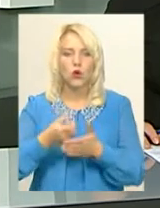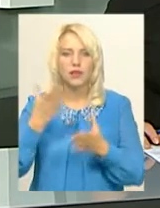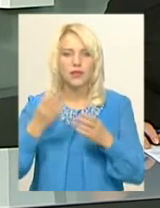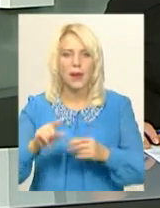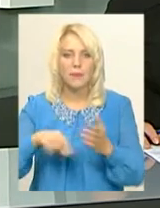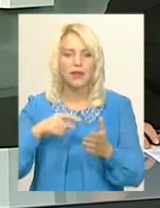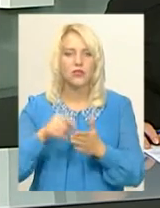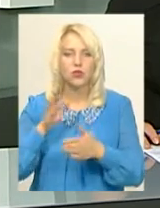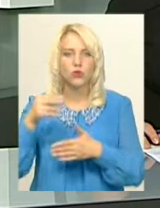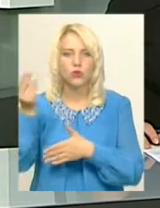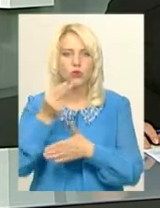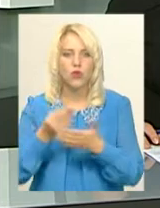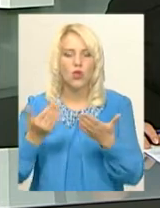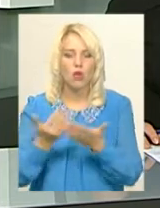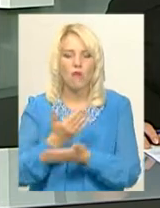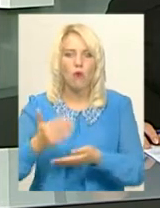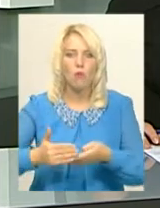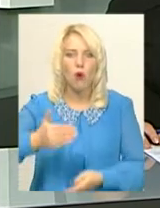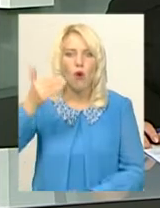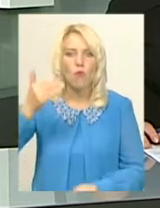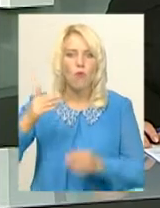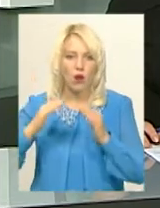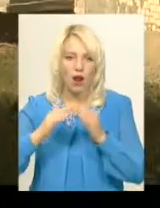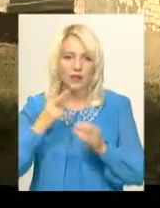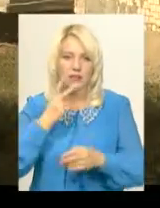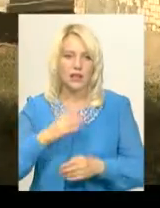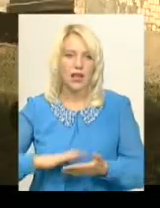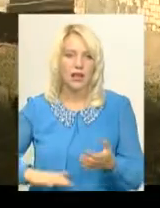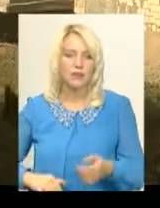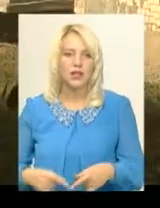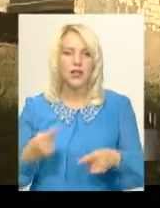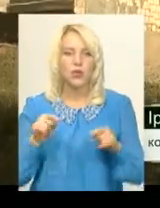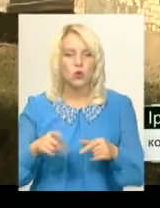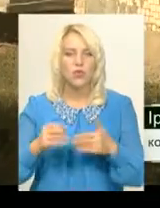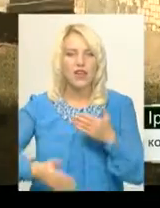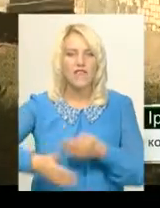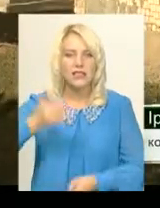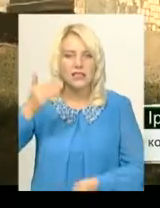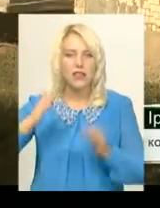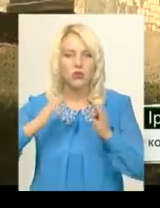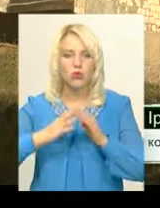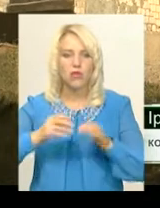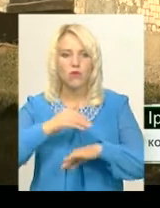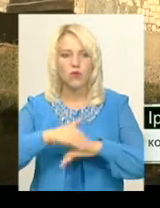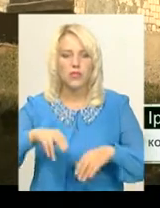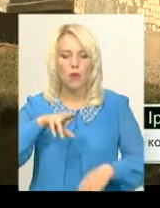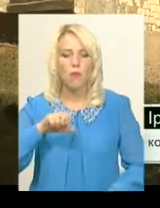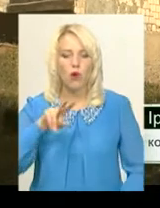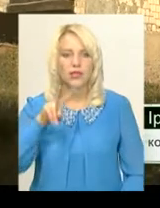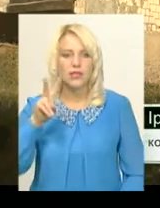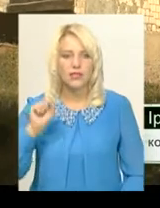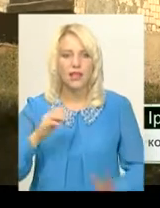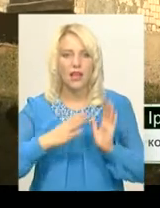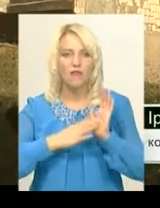зображено на новому муралі – розповімо далі. Ось тут на фасаді будинку на вулиці Подільській, 9-1 у